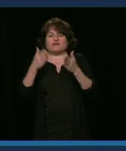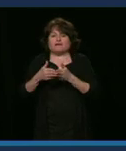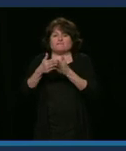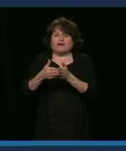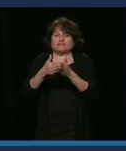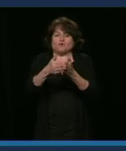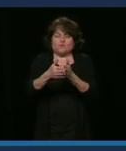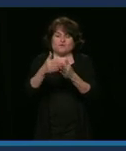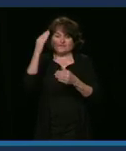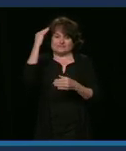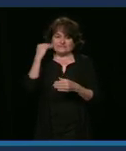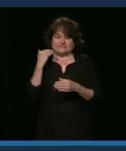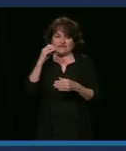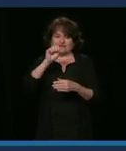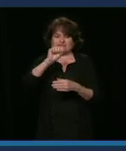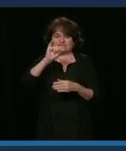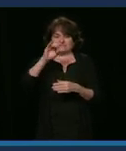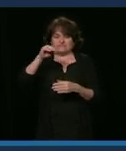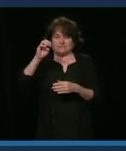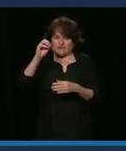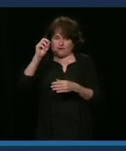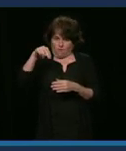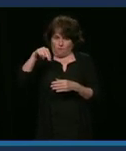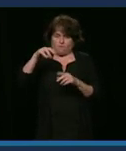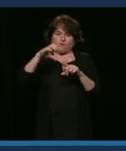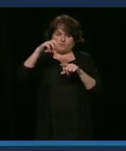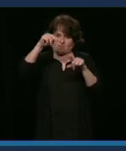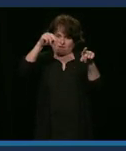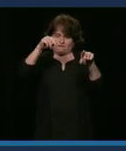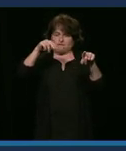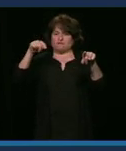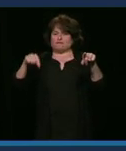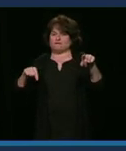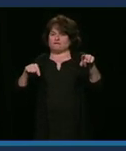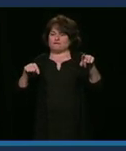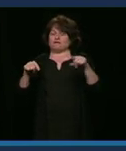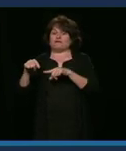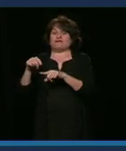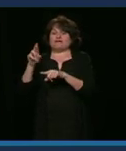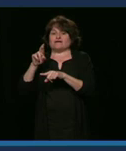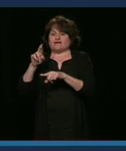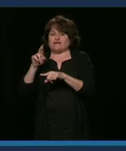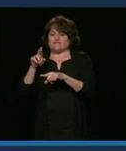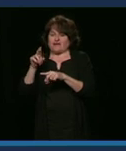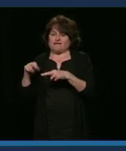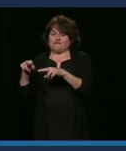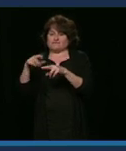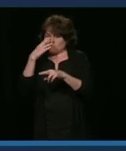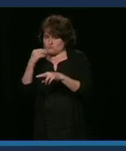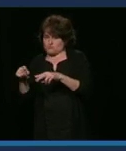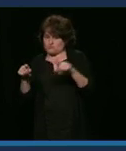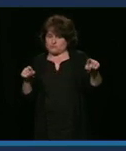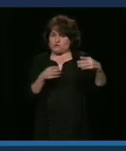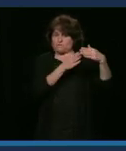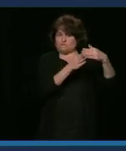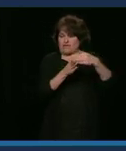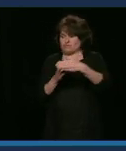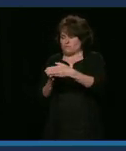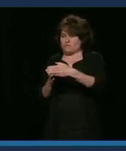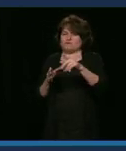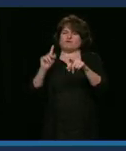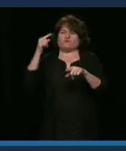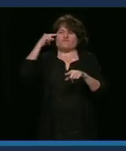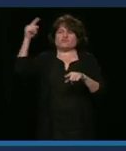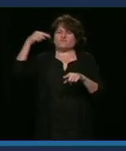menace de déménager ce fleuron économique et touristique, ce qui aurait comme conséquence de priver les restaurateurs, les